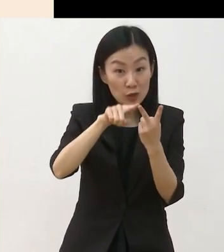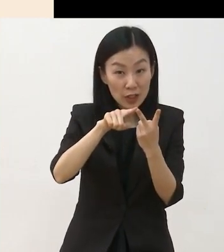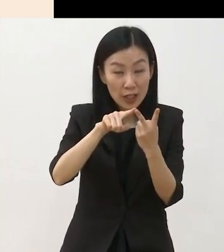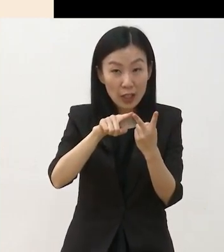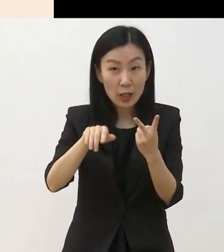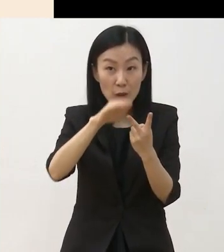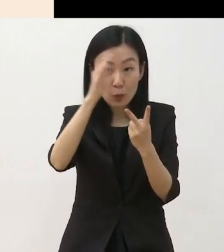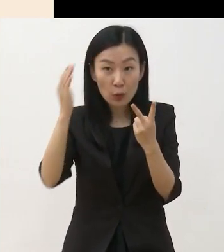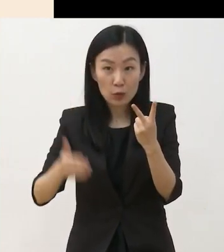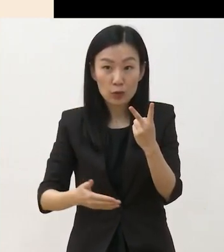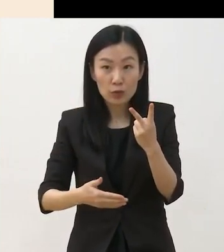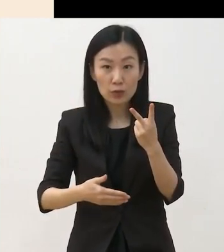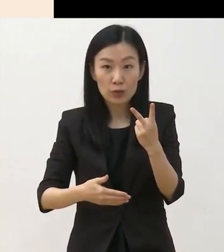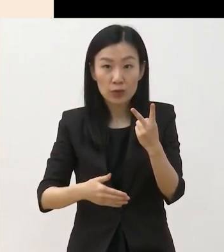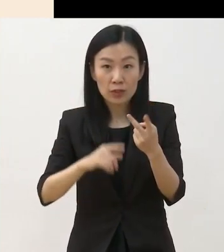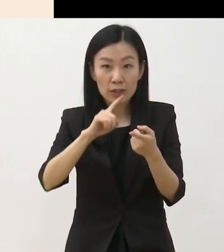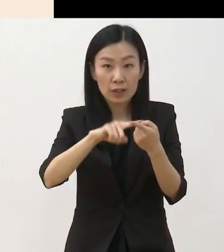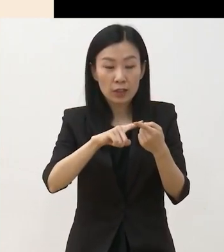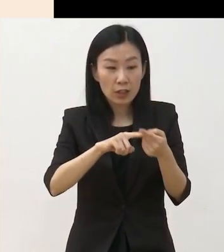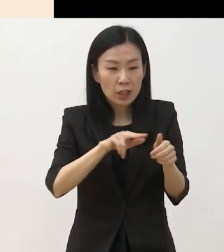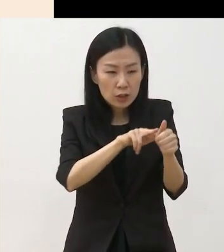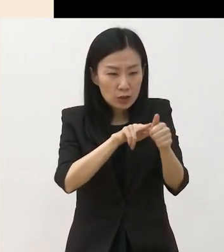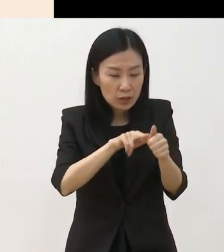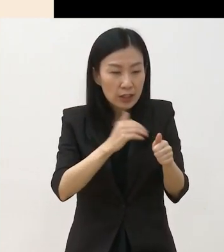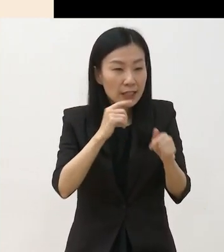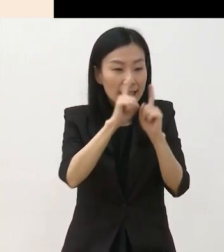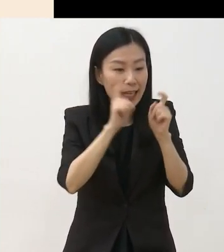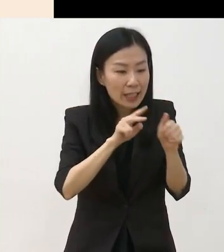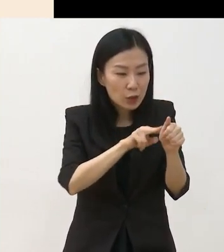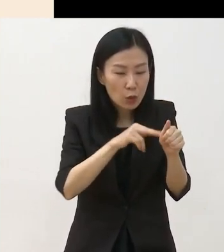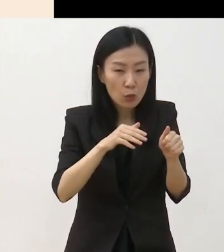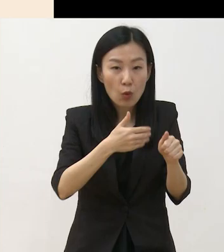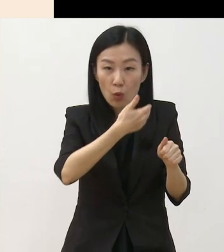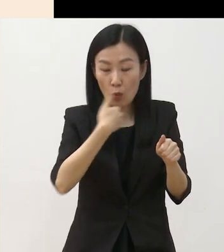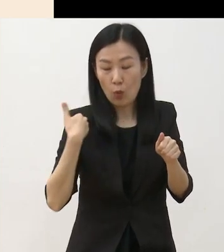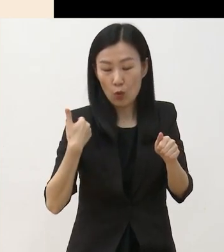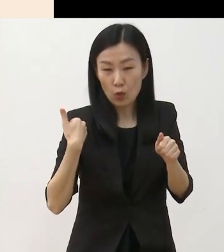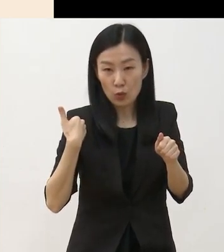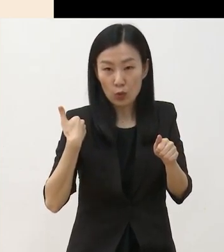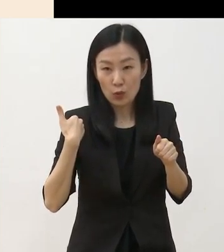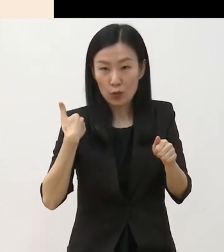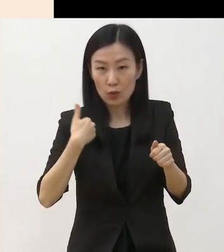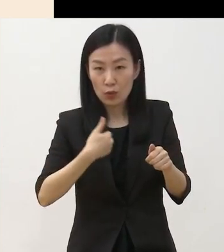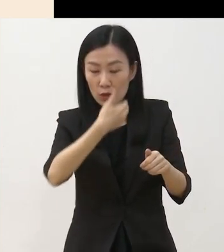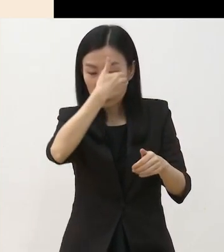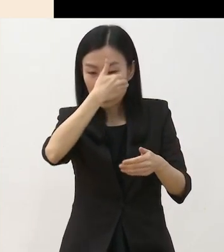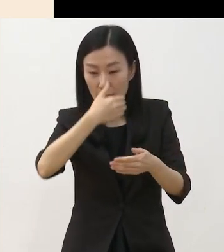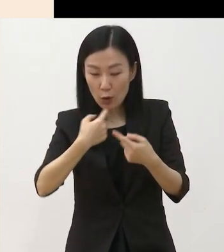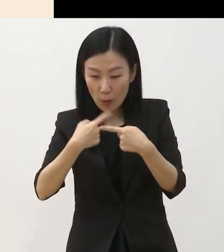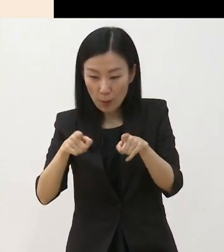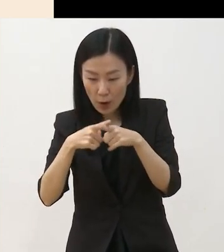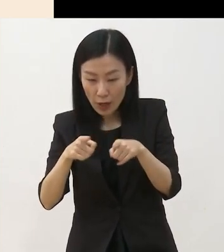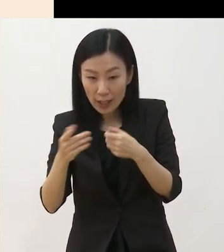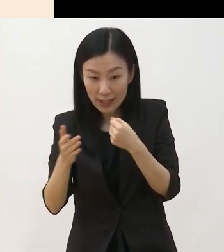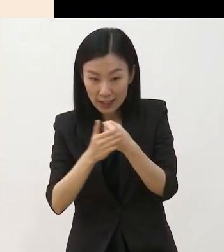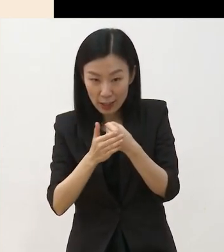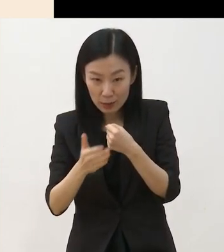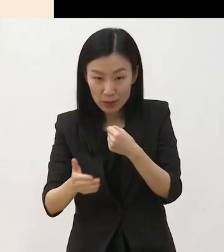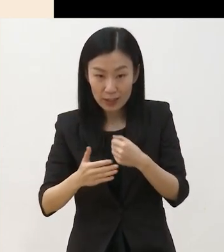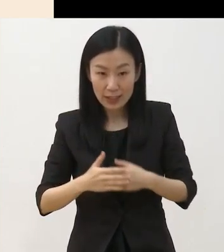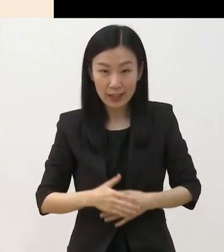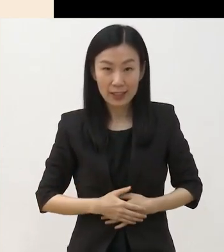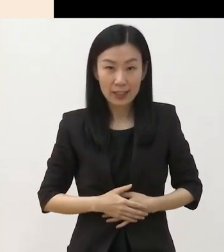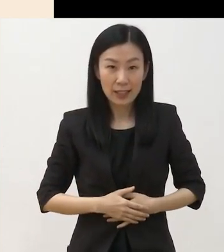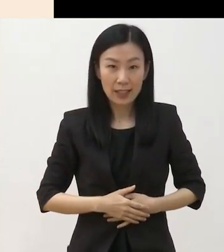심사를 추진하기 때문에 신청서를 제외한 대본과 악보에 창작자 정보가 담기지